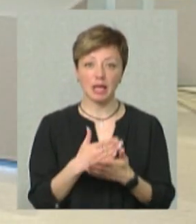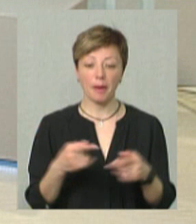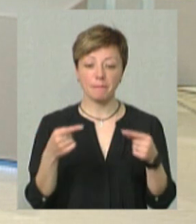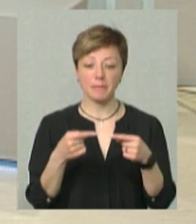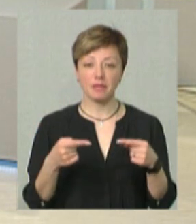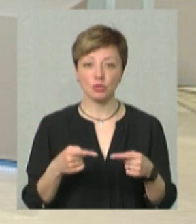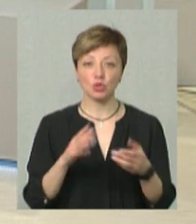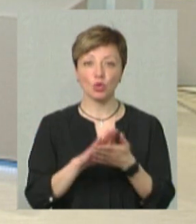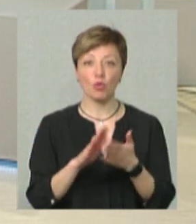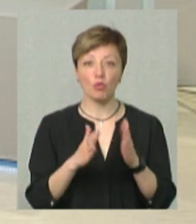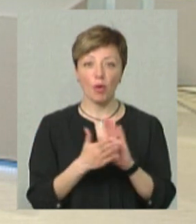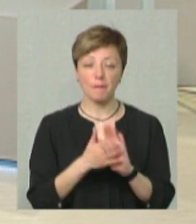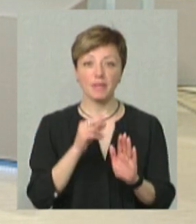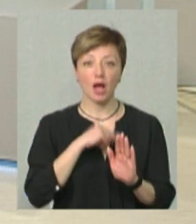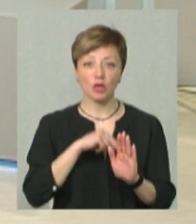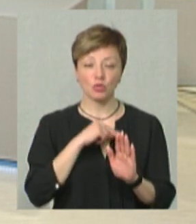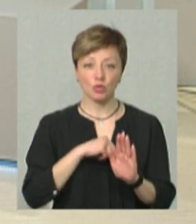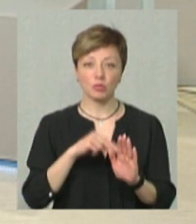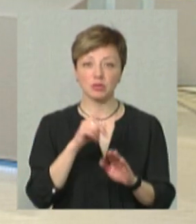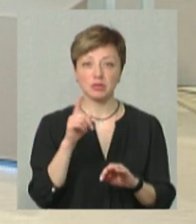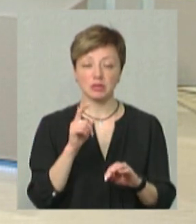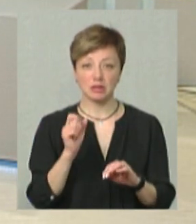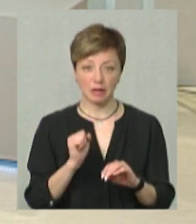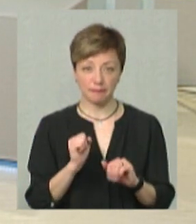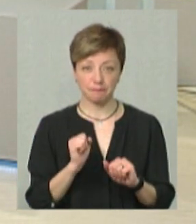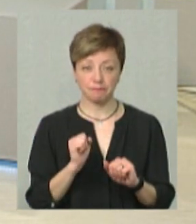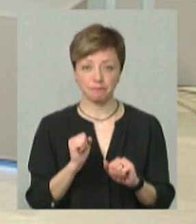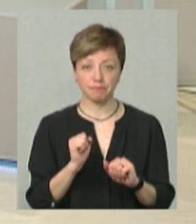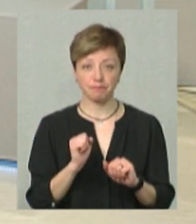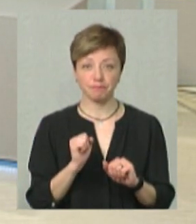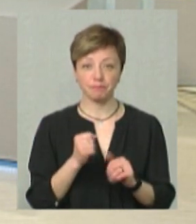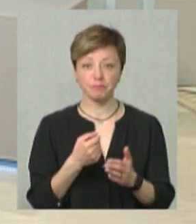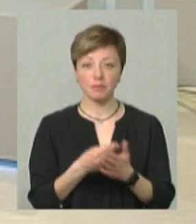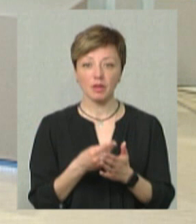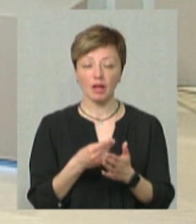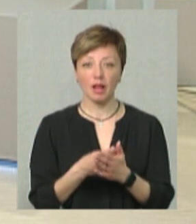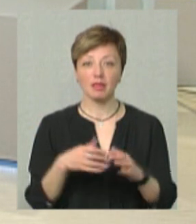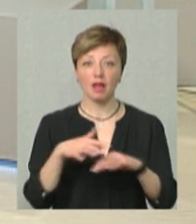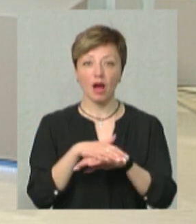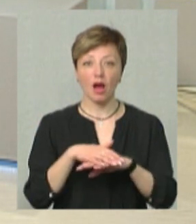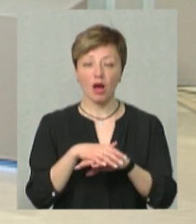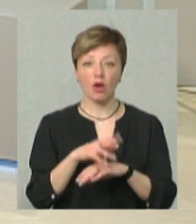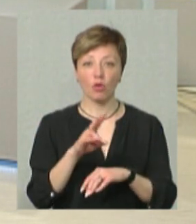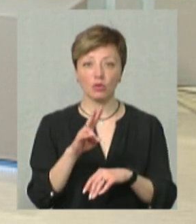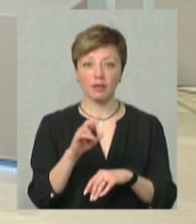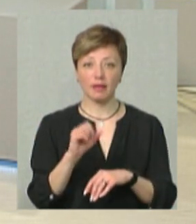домовленості. Працюємо зараз з фондом народу населення.